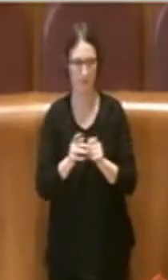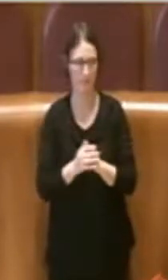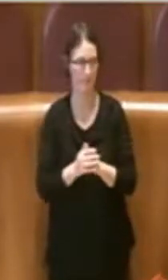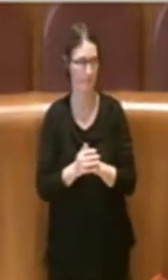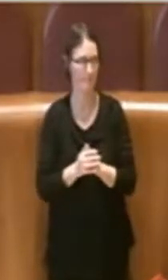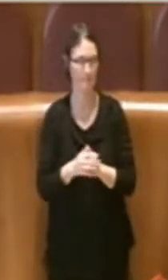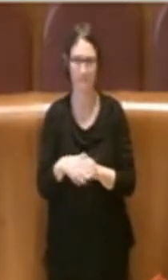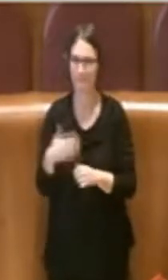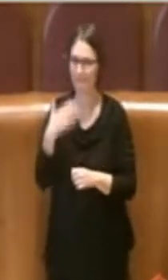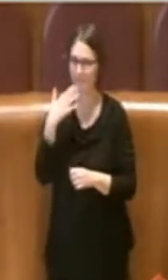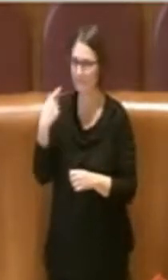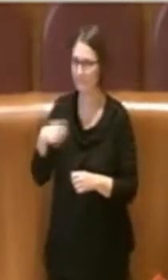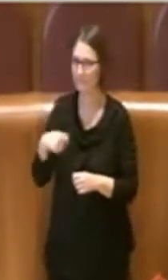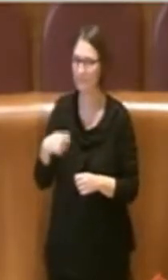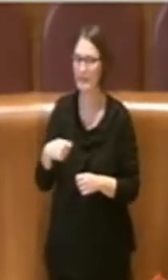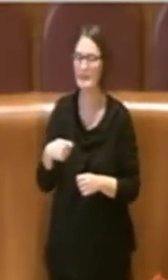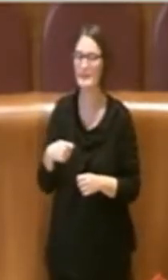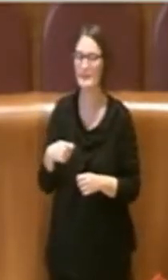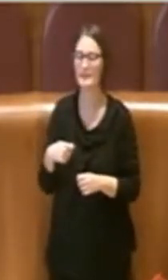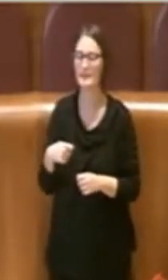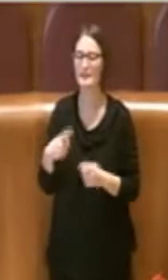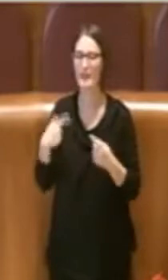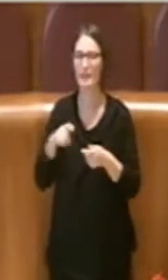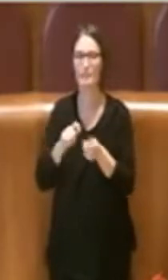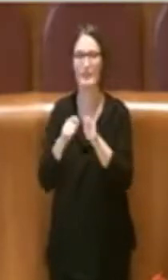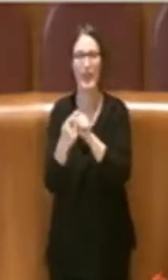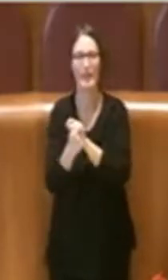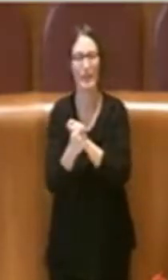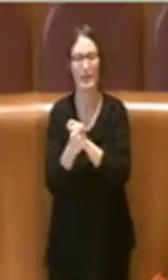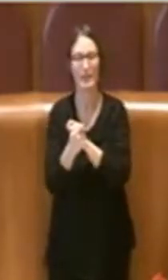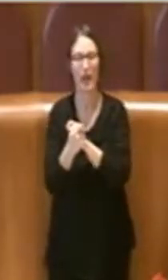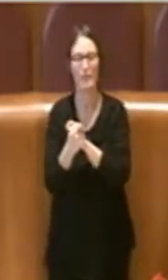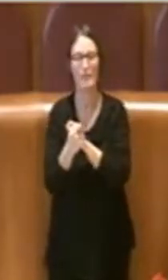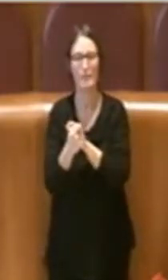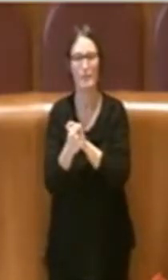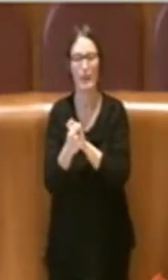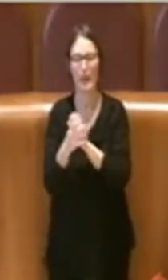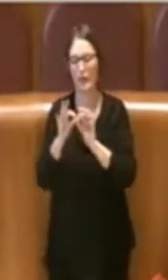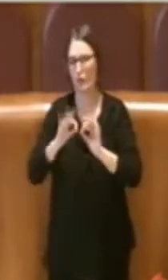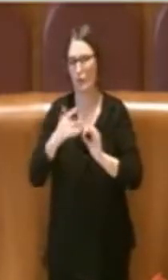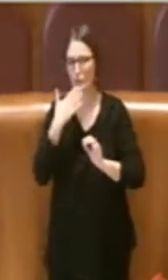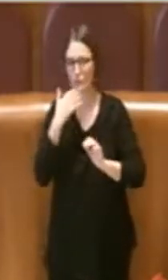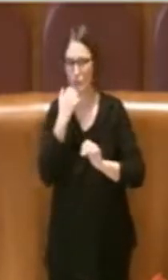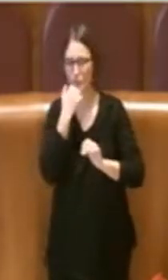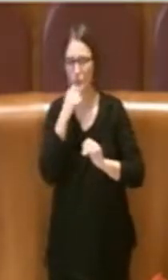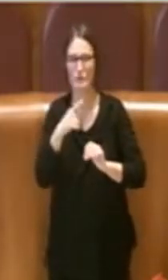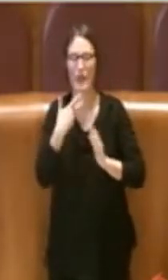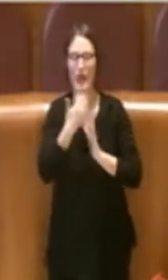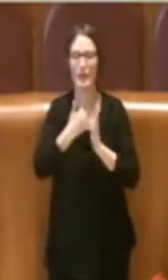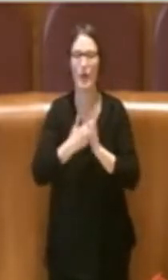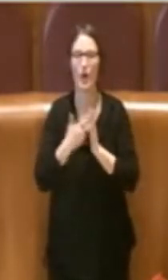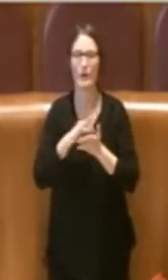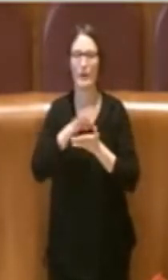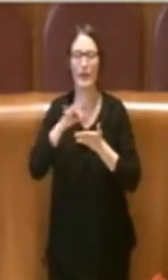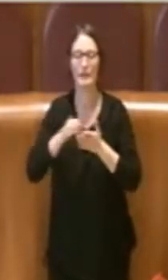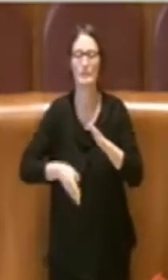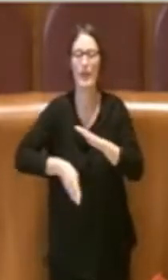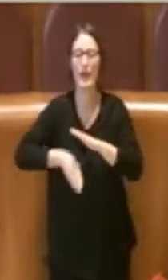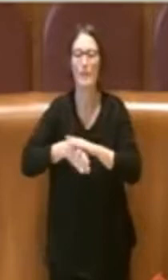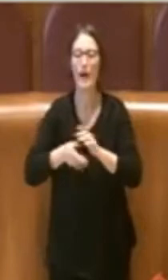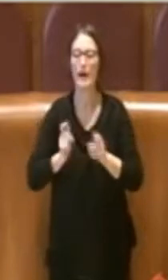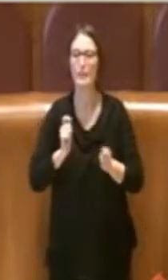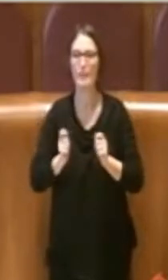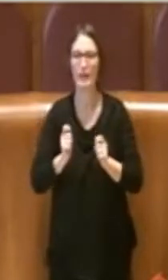Grazie Presidente, questo emendamento parte dai mercati, parte dall